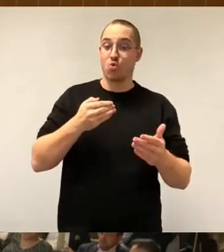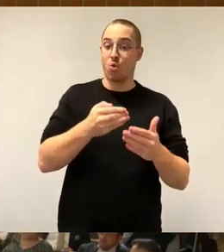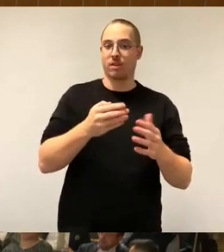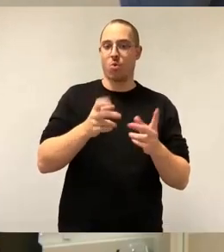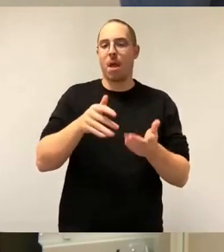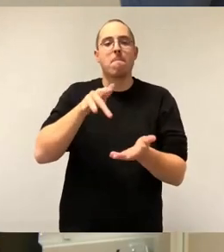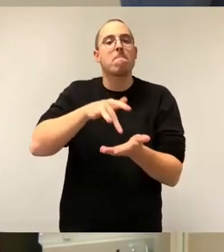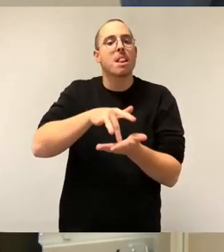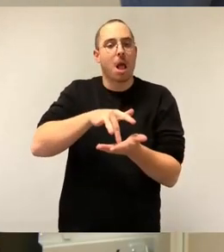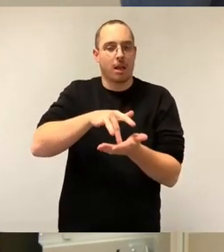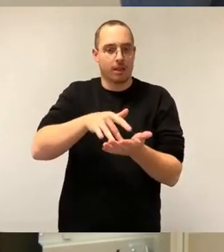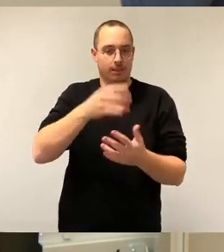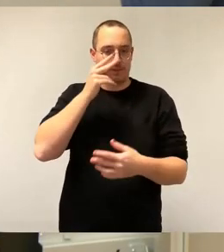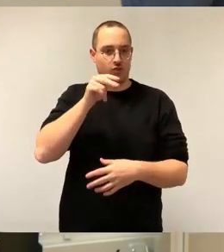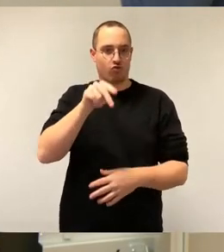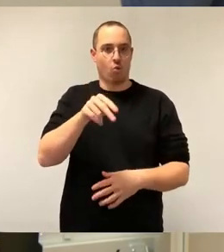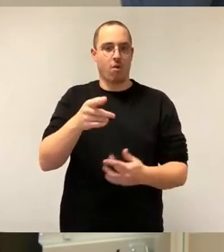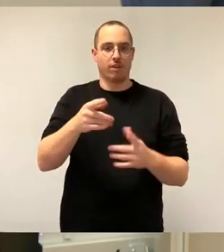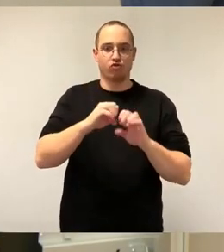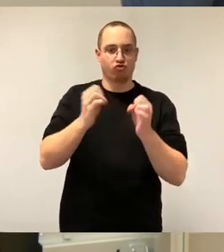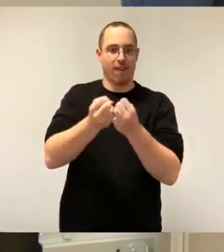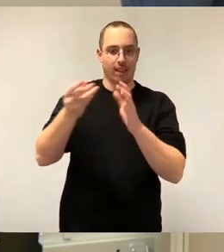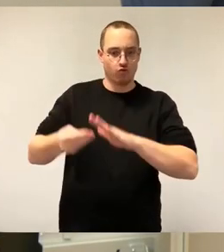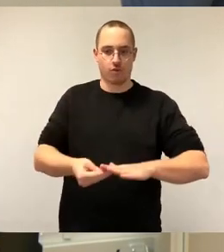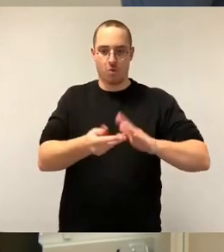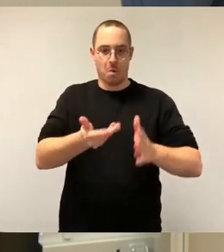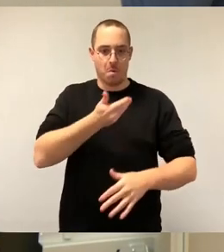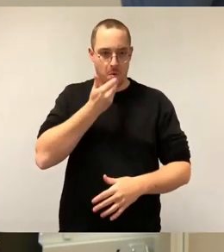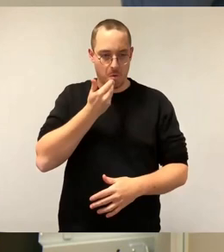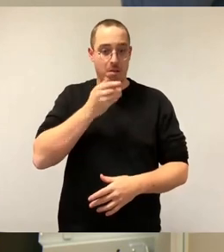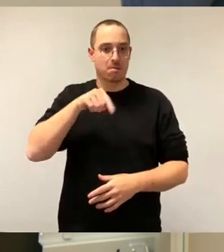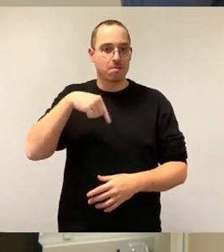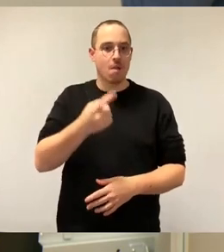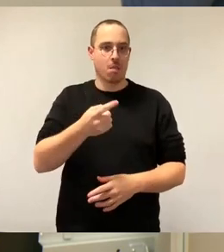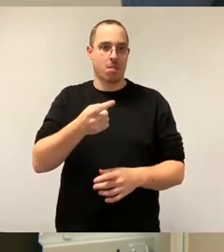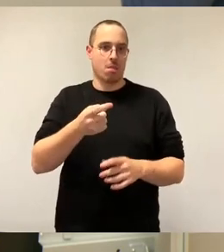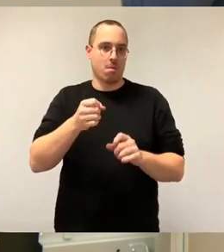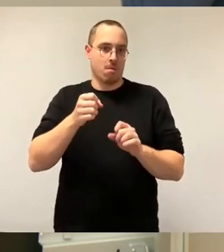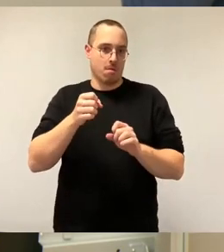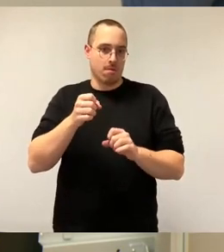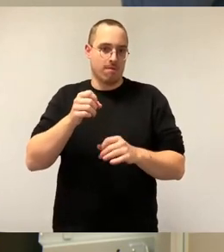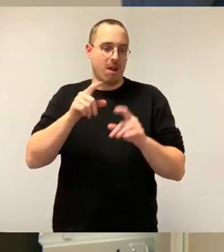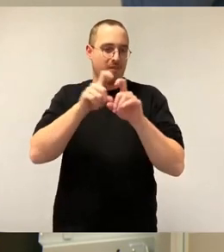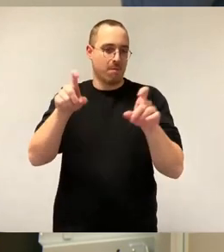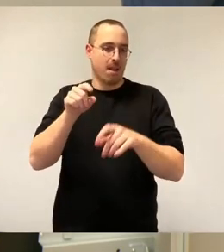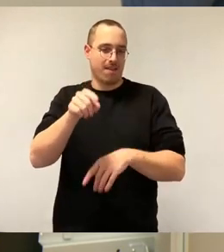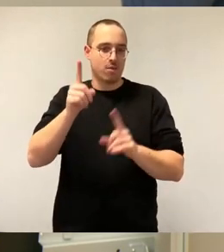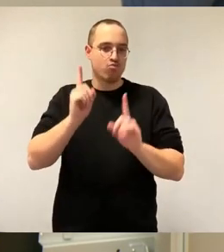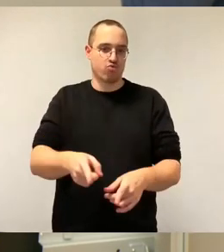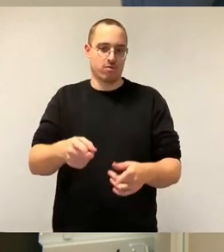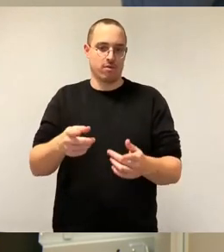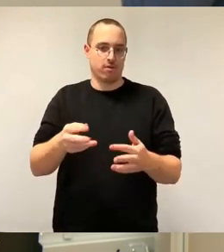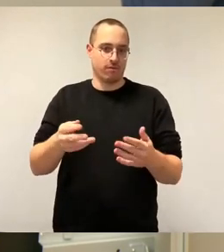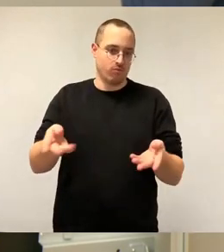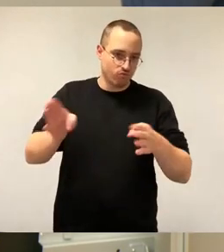ohne staatliche Unterstützung so gut wie sicher zur Einstellung seiner Geschäftstätigkeiten gezwungen sein wird. Eine Definition, die auf die